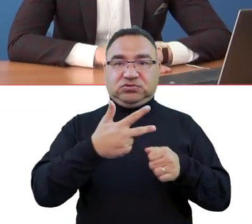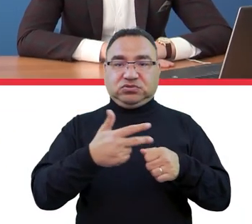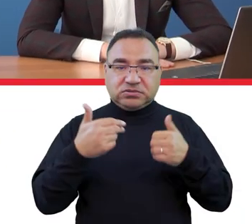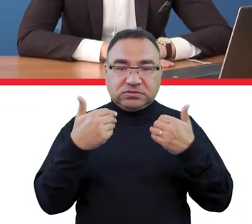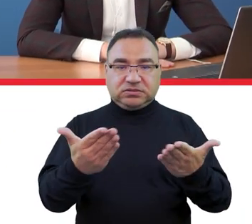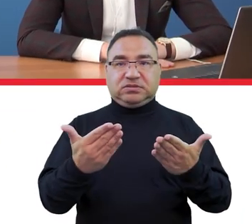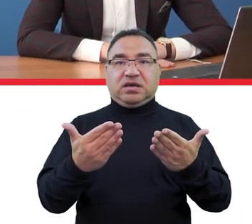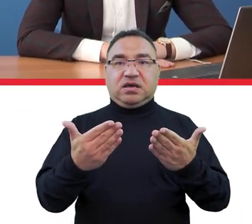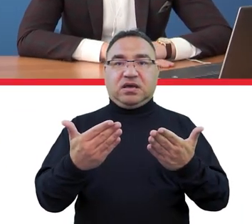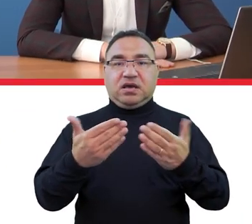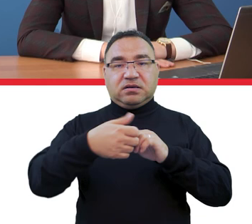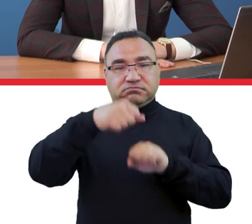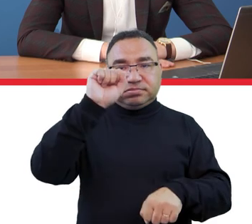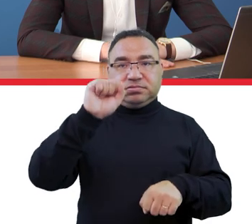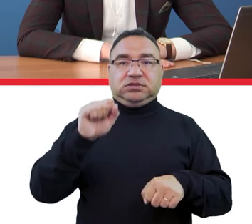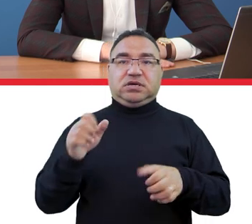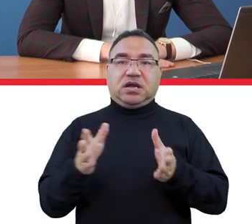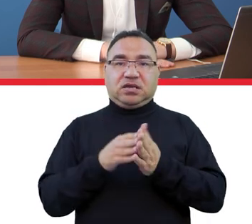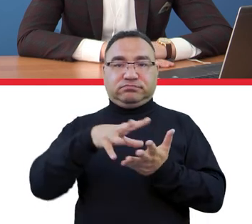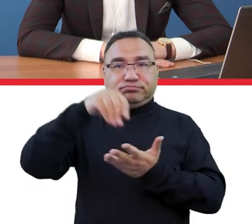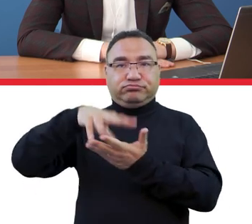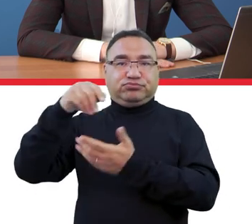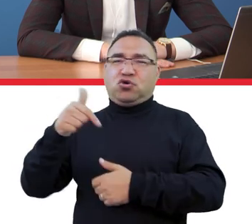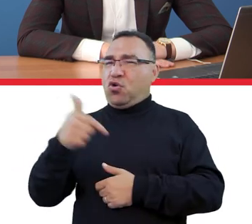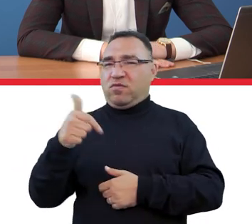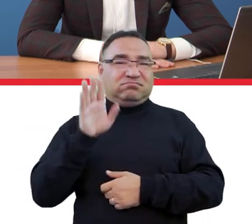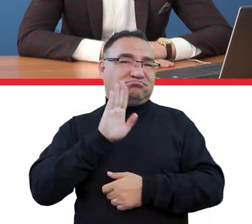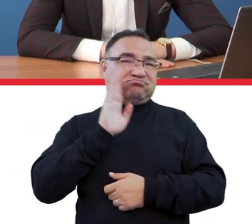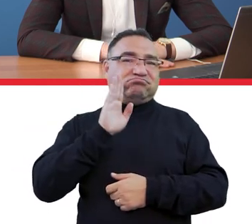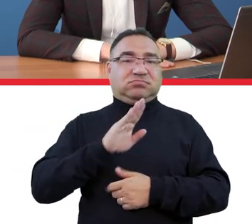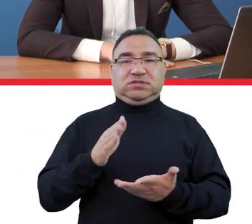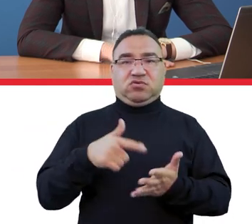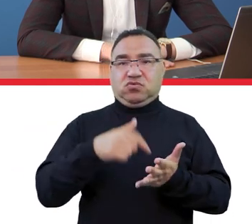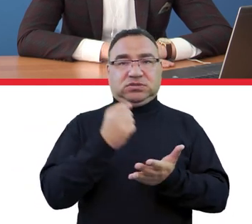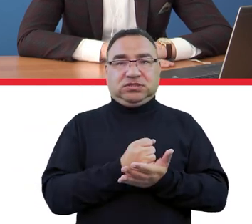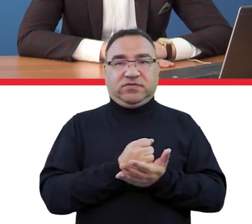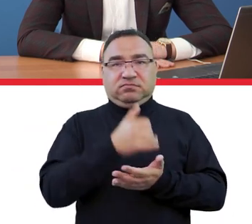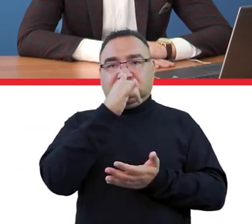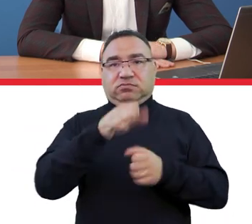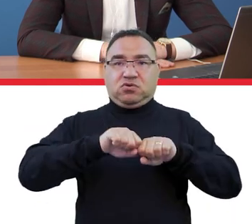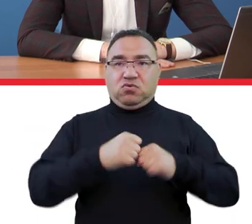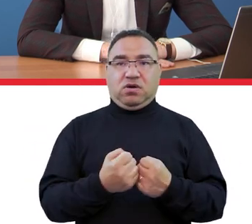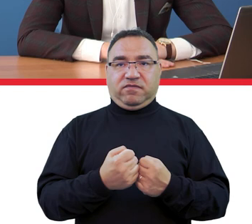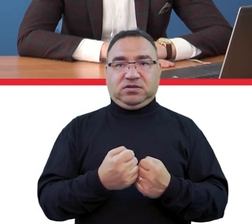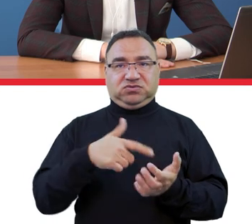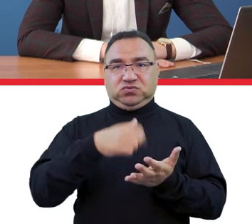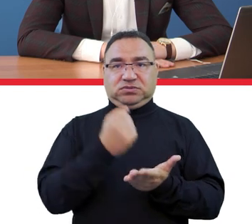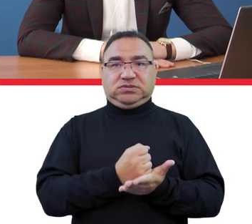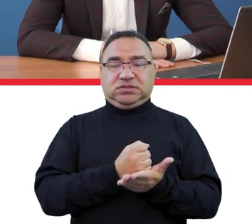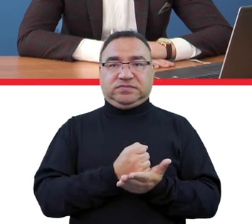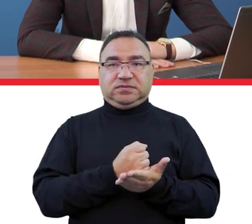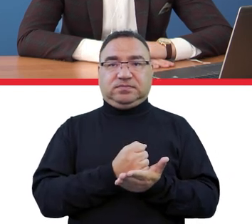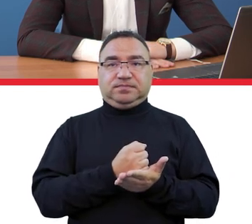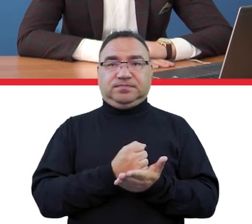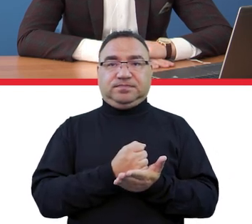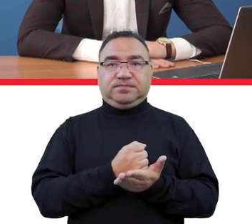dyplomu wraz z suplementem oraz ich odpisami obowiązuje na podstawie ustawy czyli nie można łamać ustawy